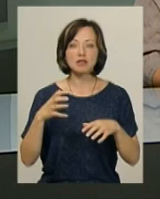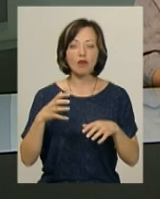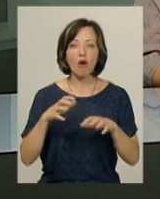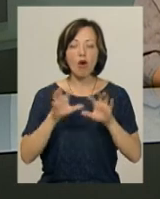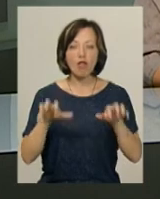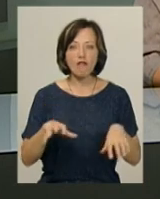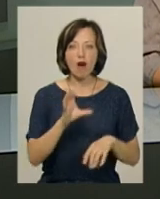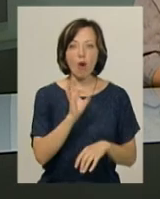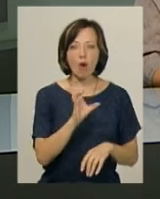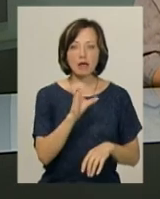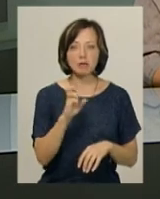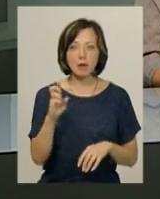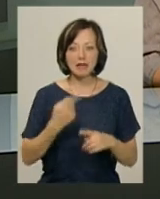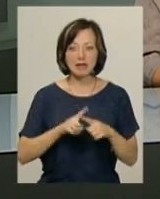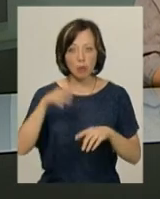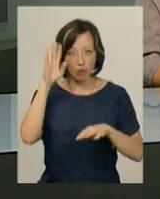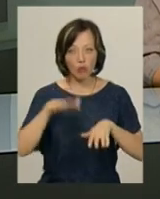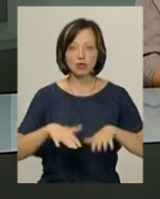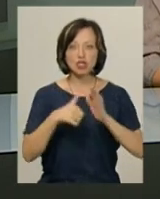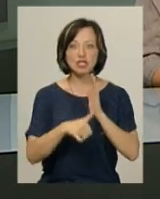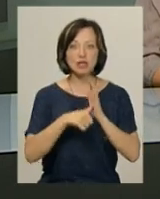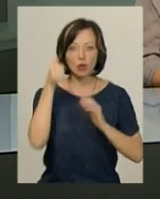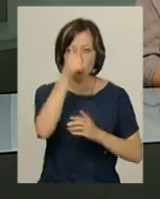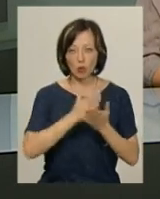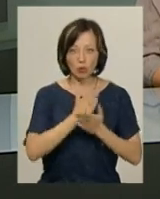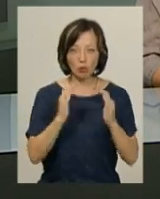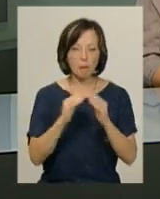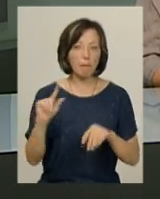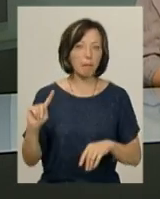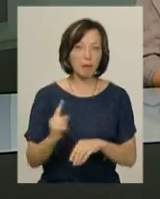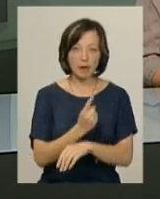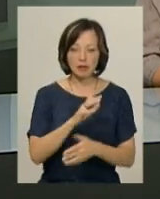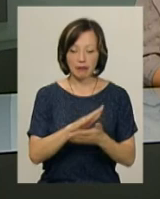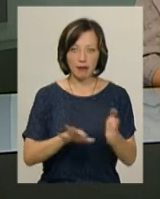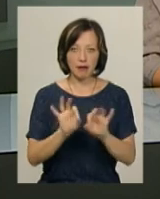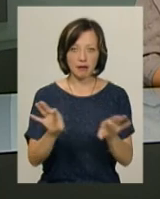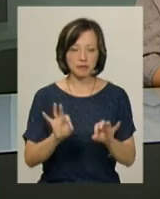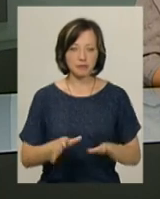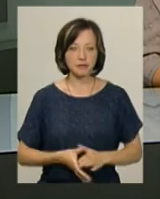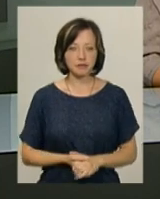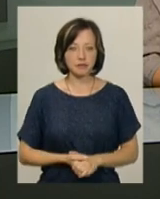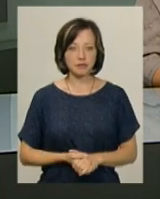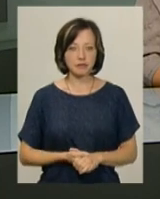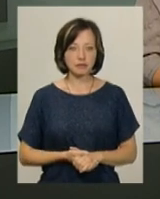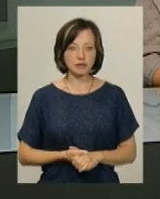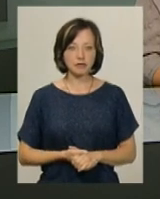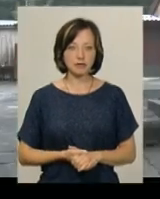такий потоп мешканці будинку, якому 60 років пережили вперше. Більше дивіться в сюжеті Ірини Аріон.